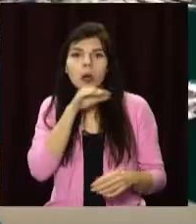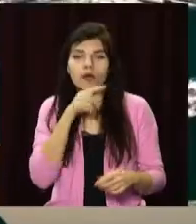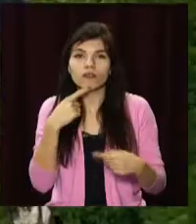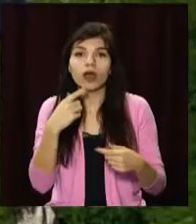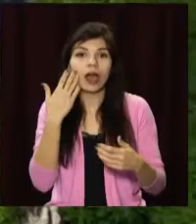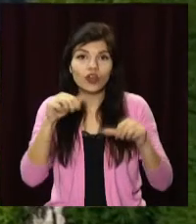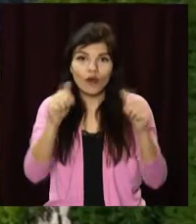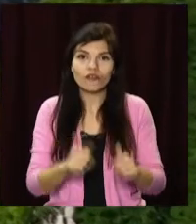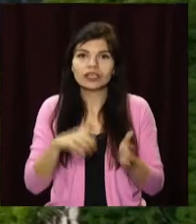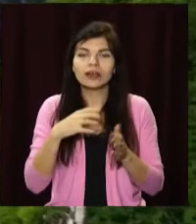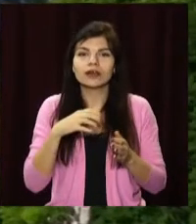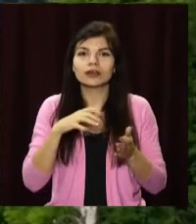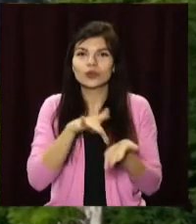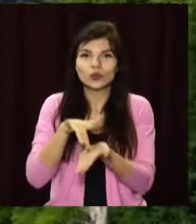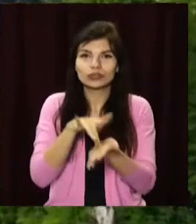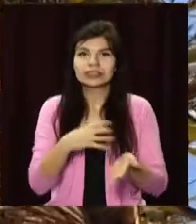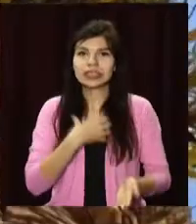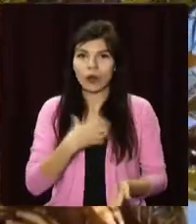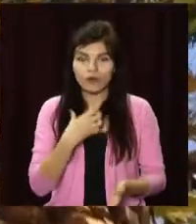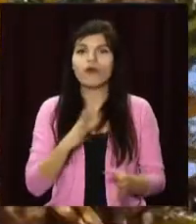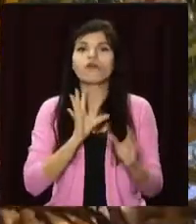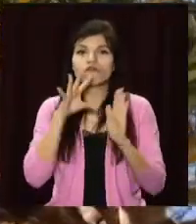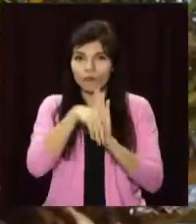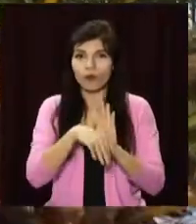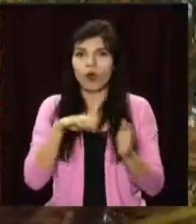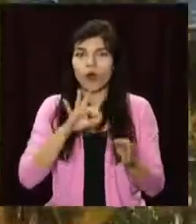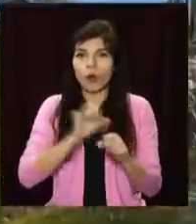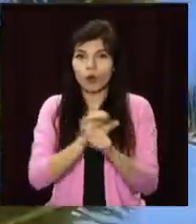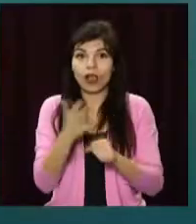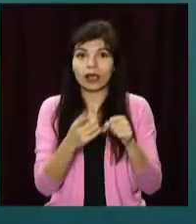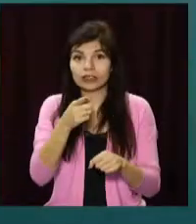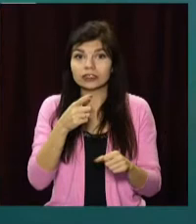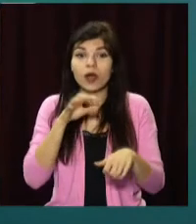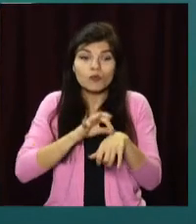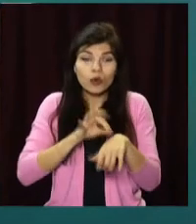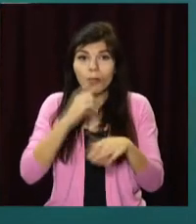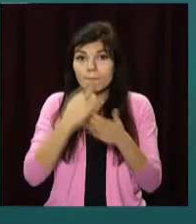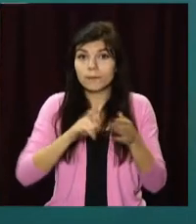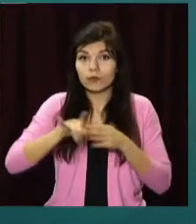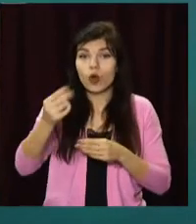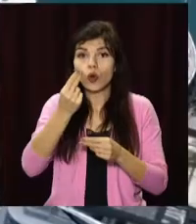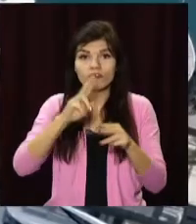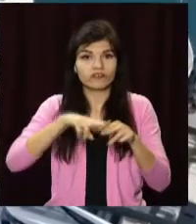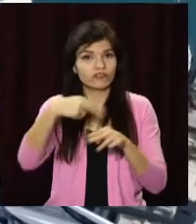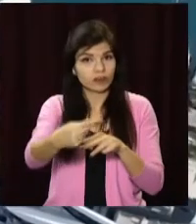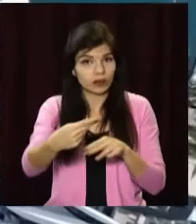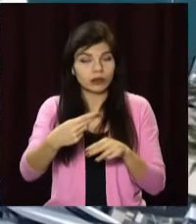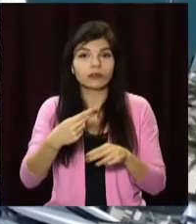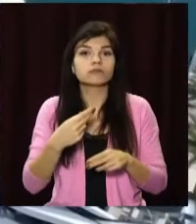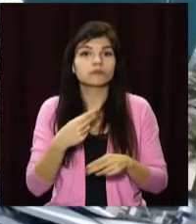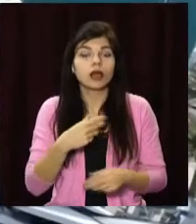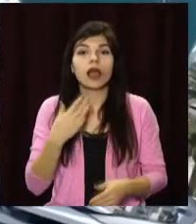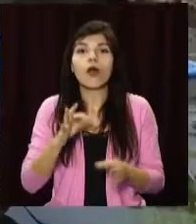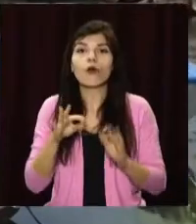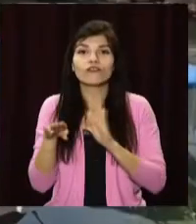Також експерти радять при оформленні туристичної страховки включити пункт про коронавірус. Тож, якщо ви захворієте перед вилютом, гроші за тур вам